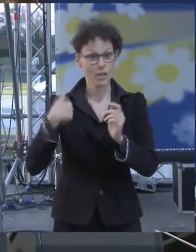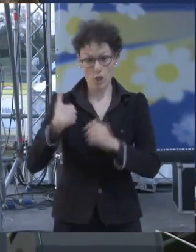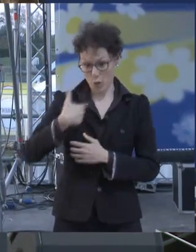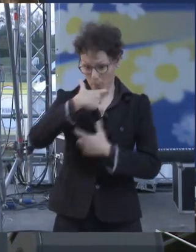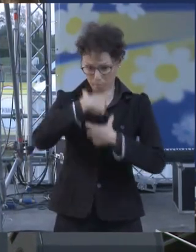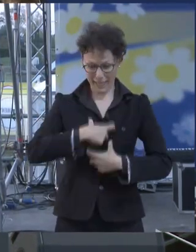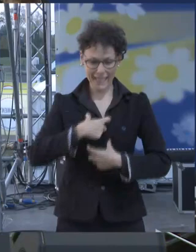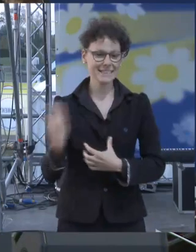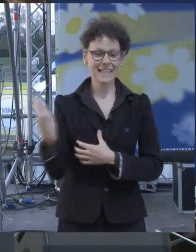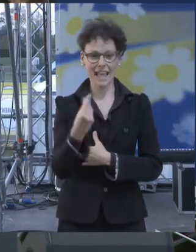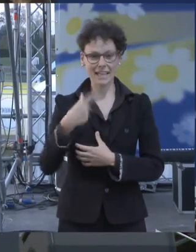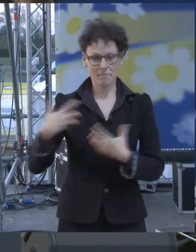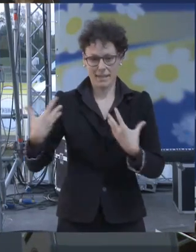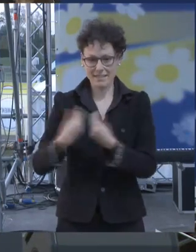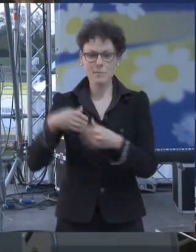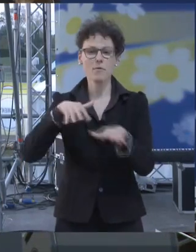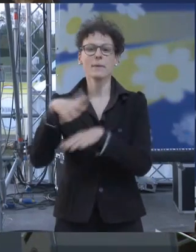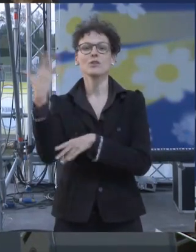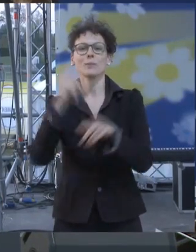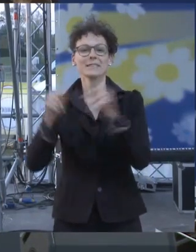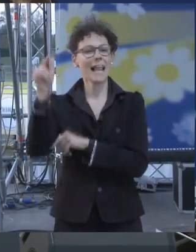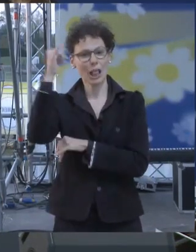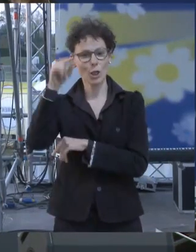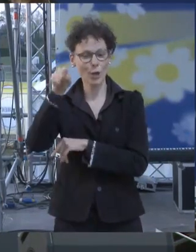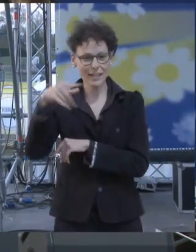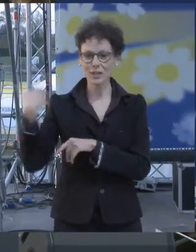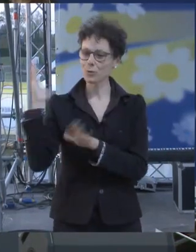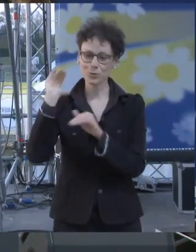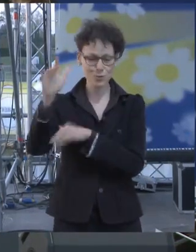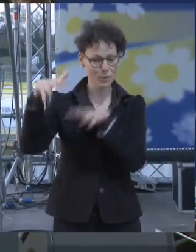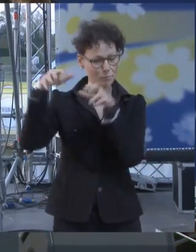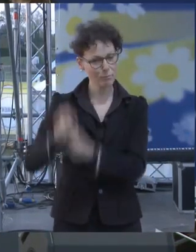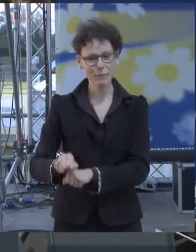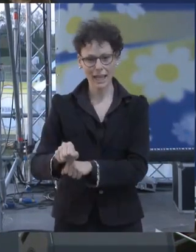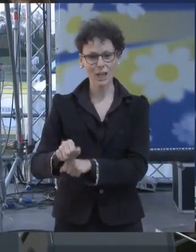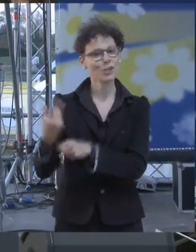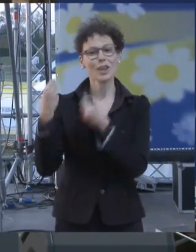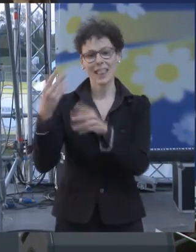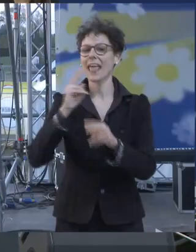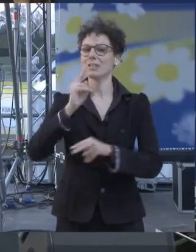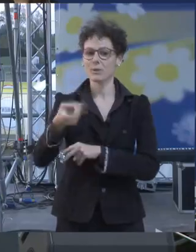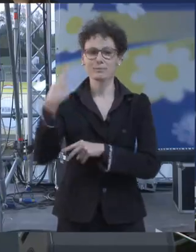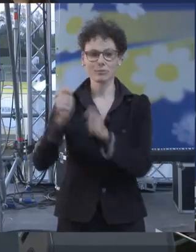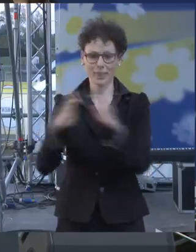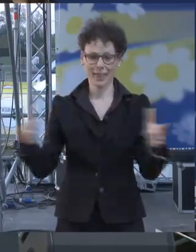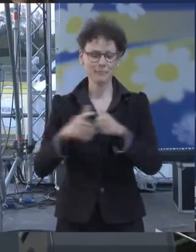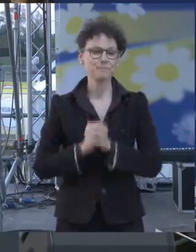realtà c'è tutto il movimento 5 Stelle di Torino che ogni giorno si impegna quotidianamente e cerca di dare delle risposte alla propria città